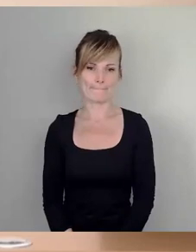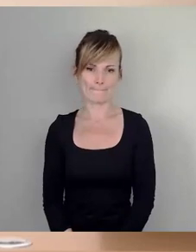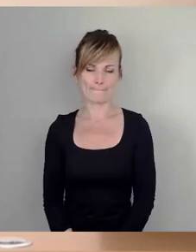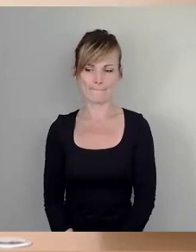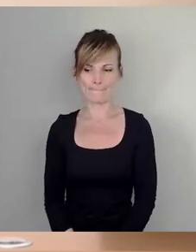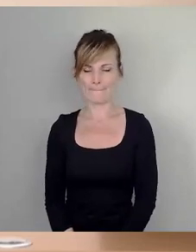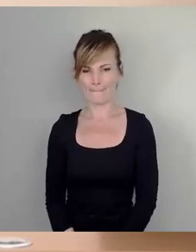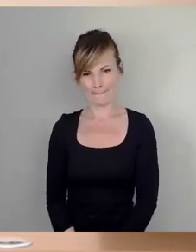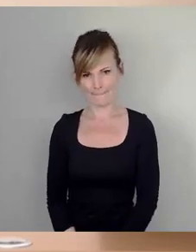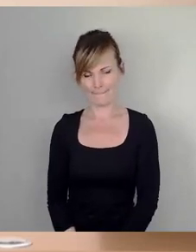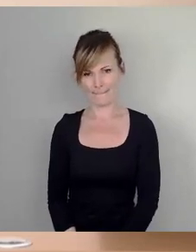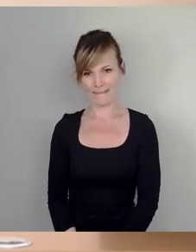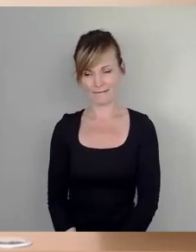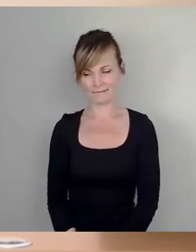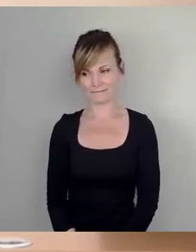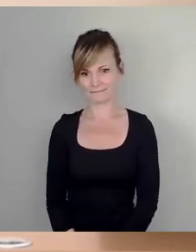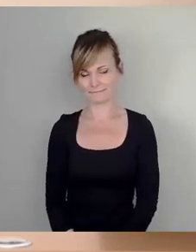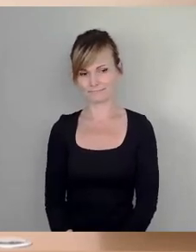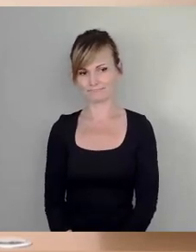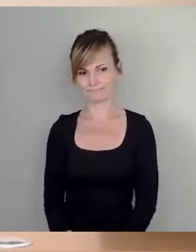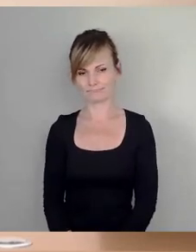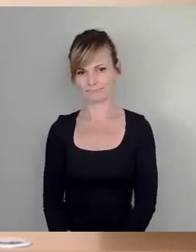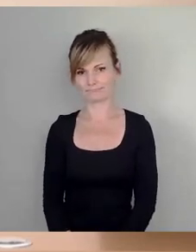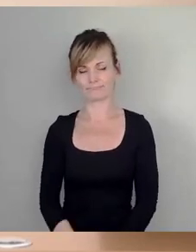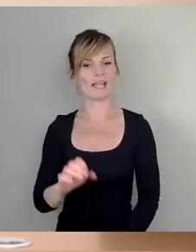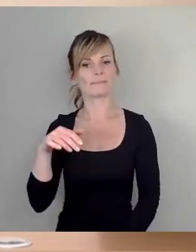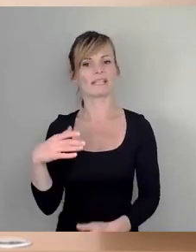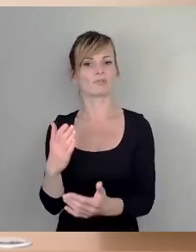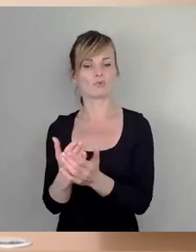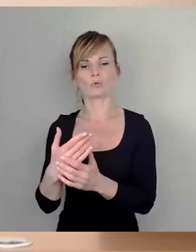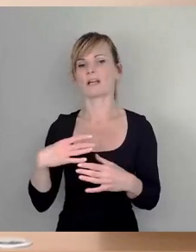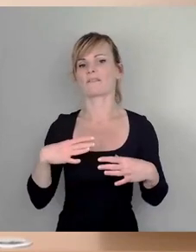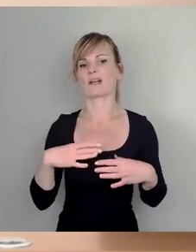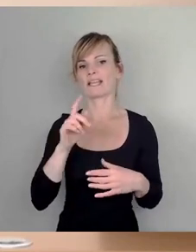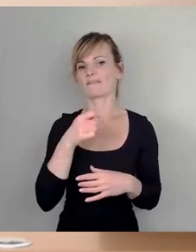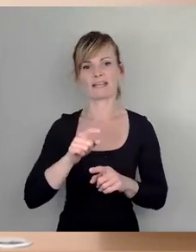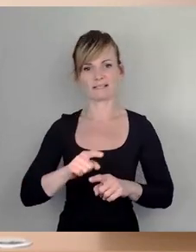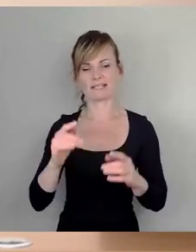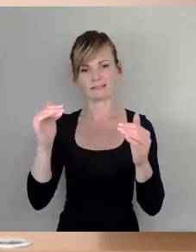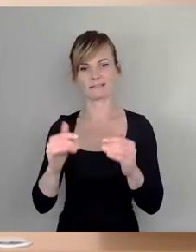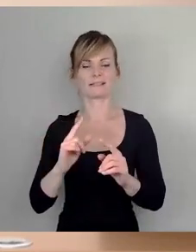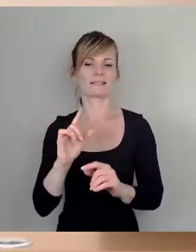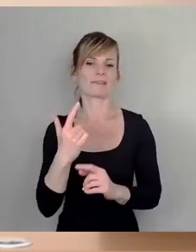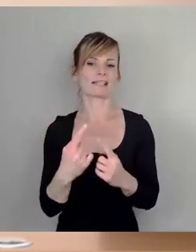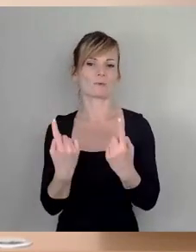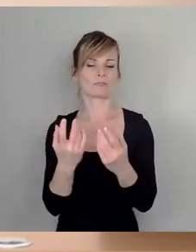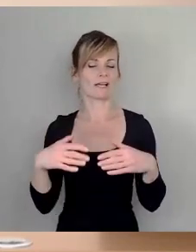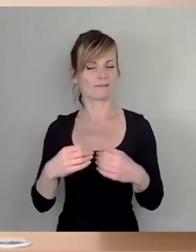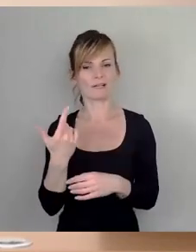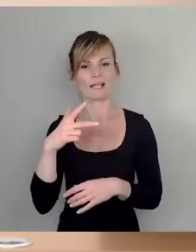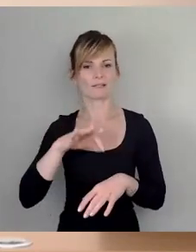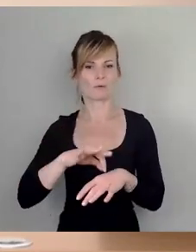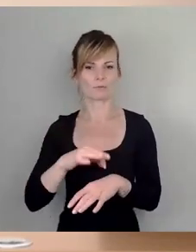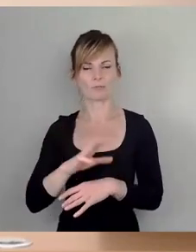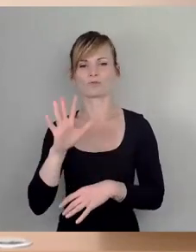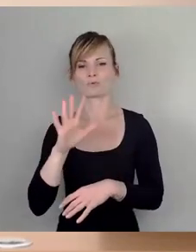SPD hat mehr, Freie Wähler wollen nicht. Dann würden wir in die zweite Runde einsteigen und da ist Dr. Martin Schulte